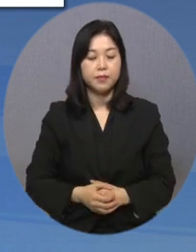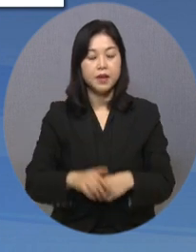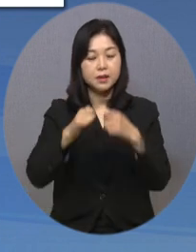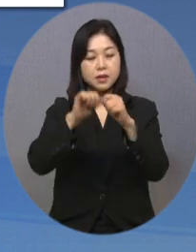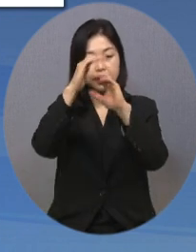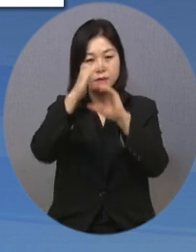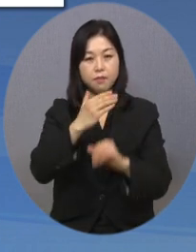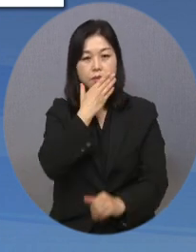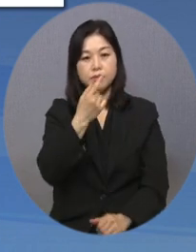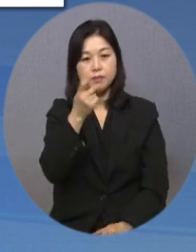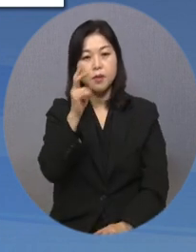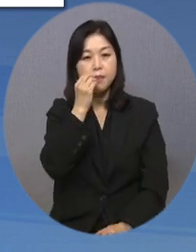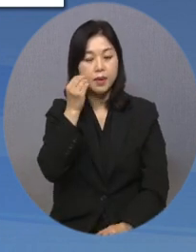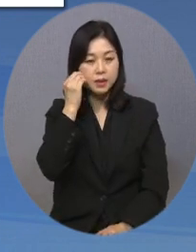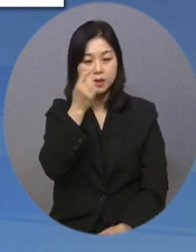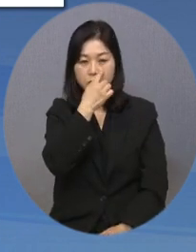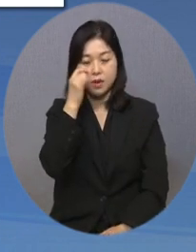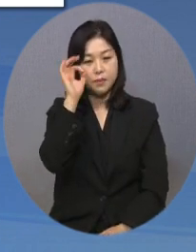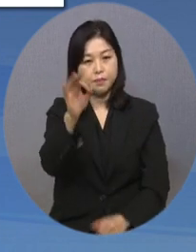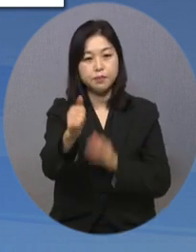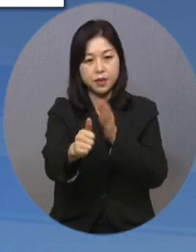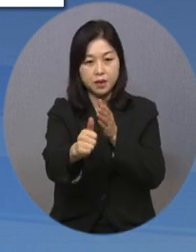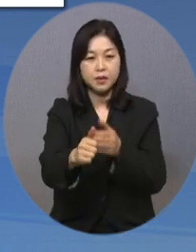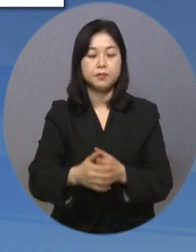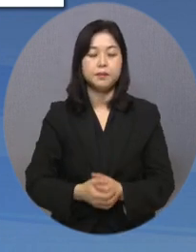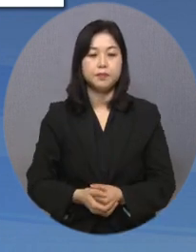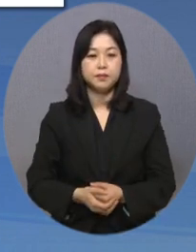사항은 웹피어뉴스 홈페이지에서 확인할 수 있습니다.